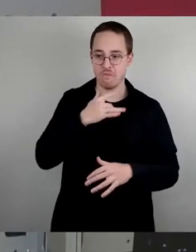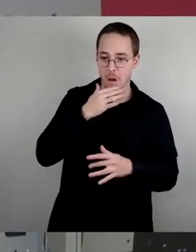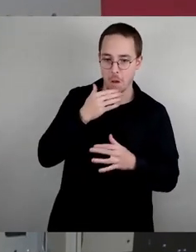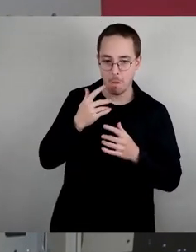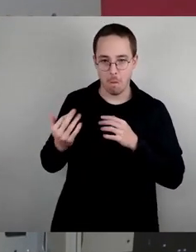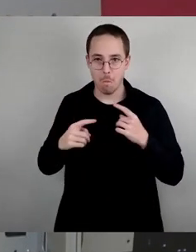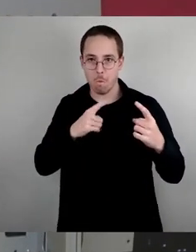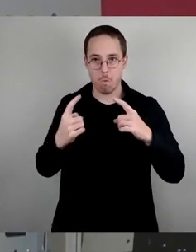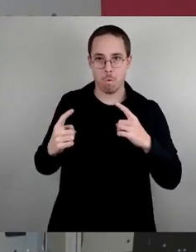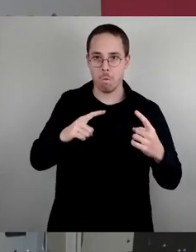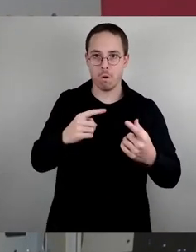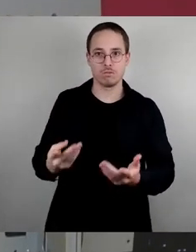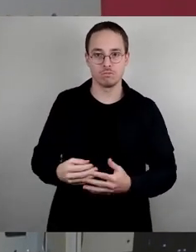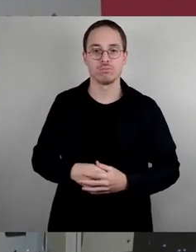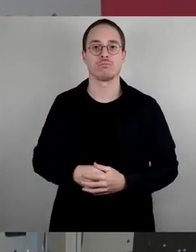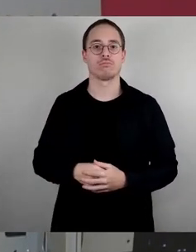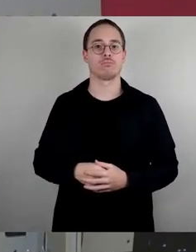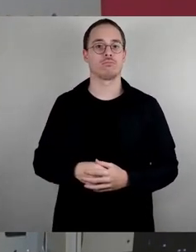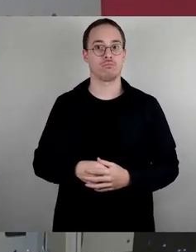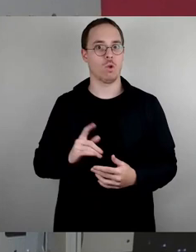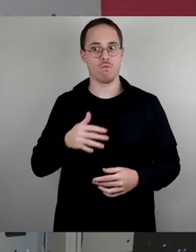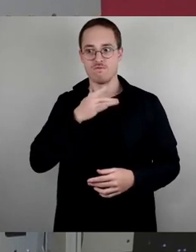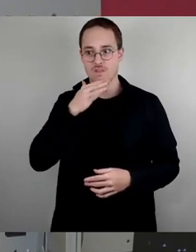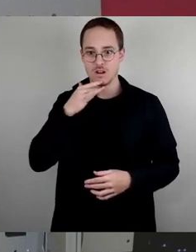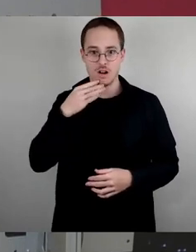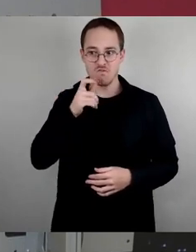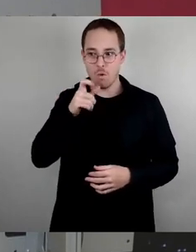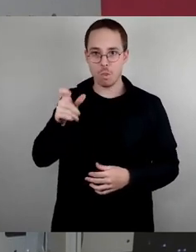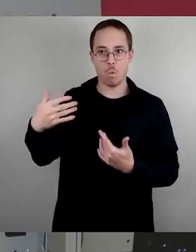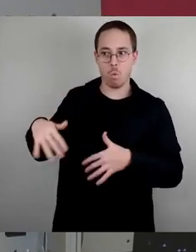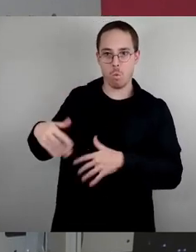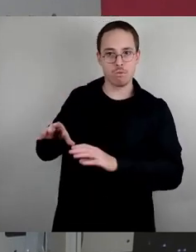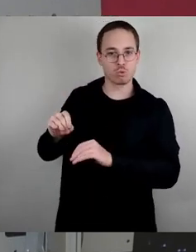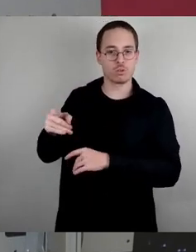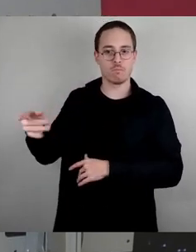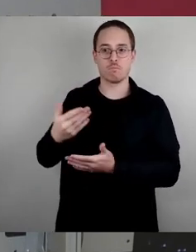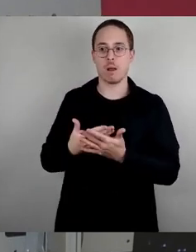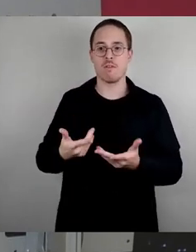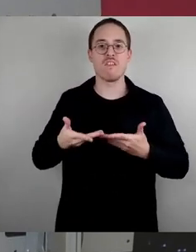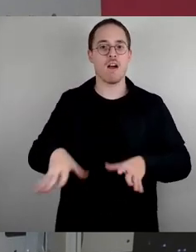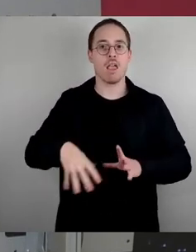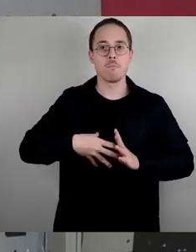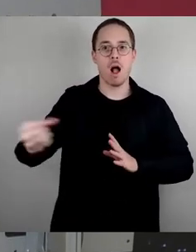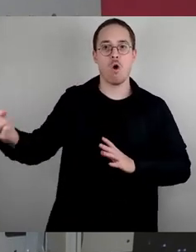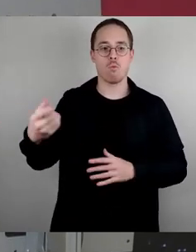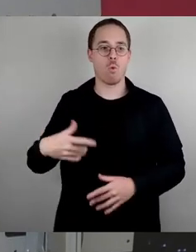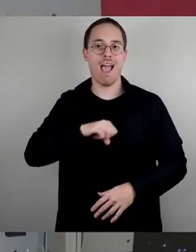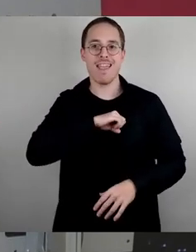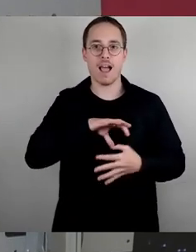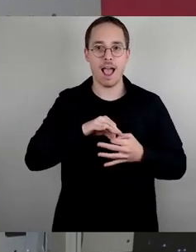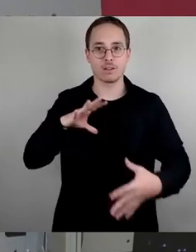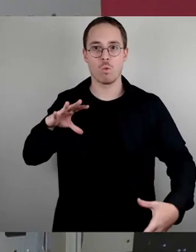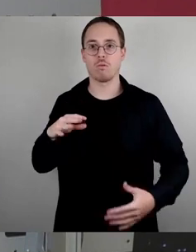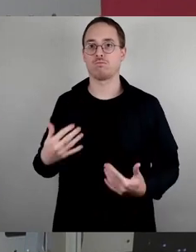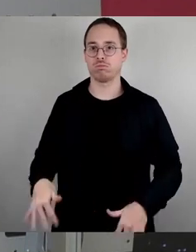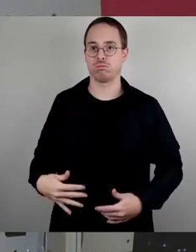so krassen Worten wie Enteignung und Freiheitsberaubung um sich geworfen wird, wird, glaube ich, dem Thema dann